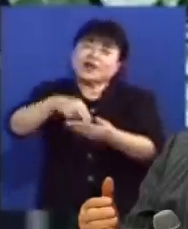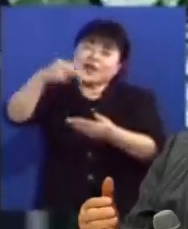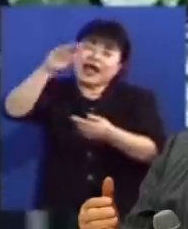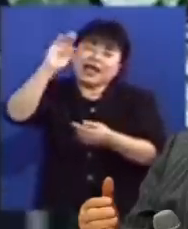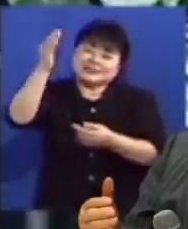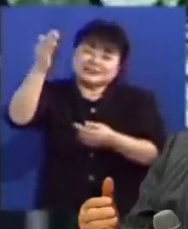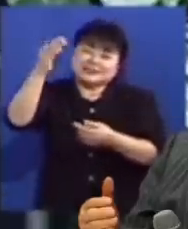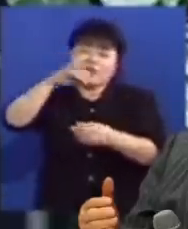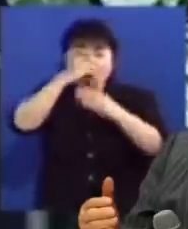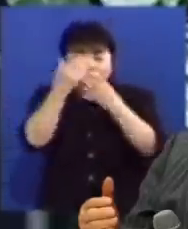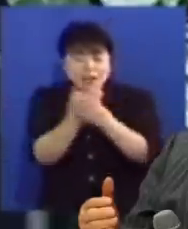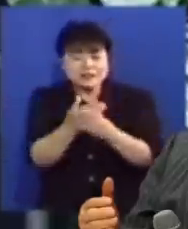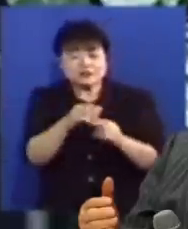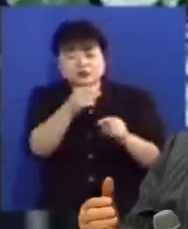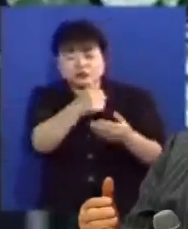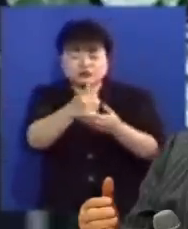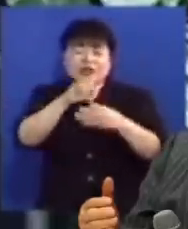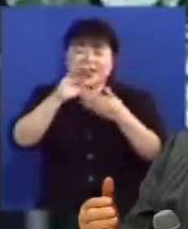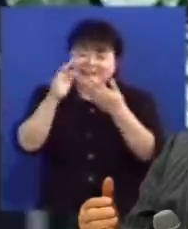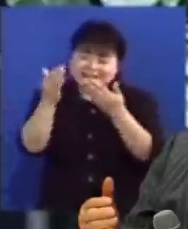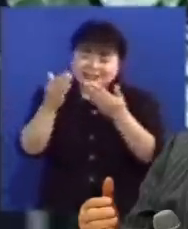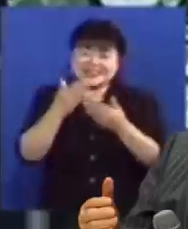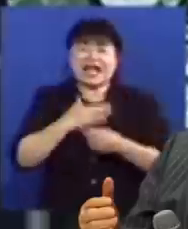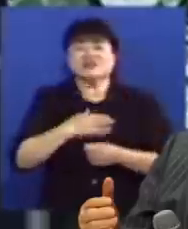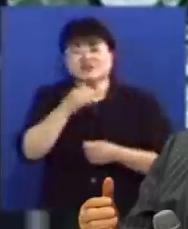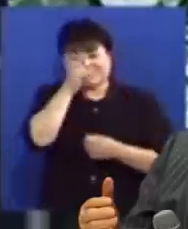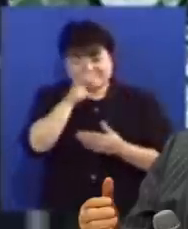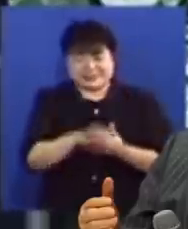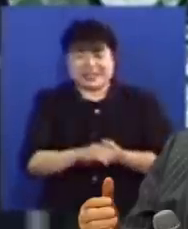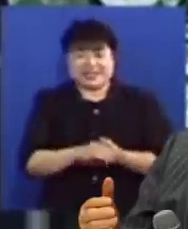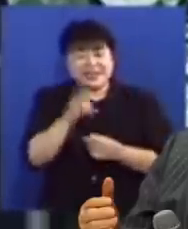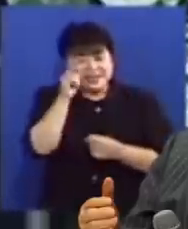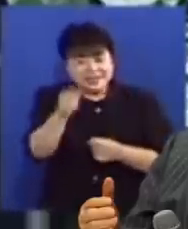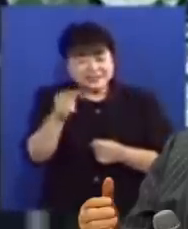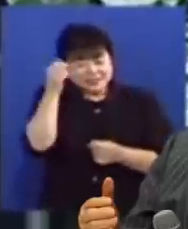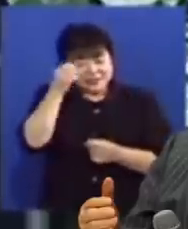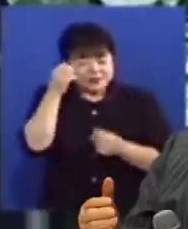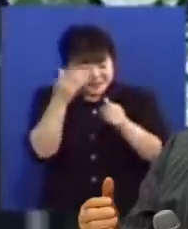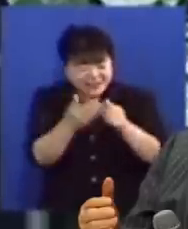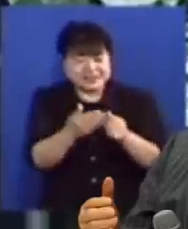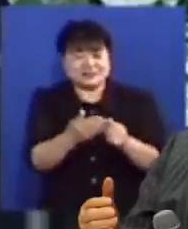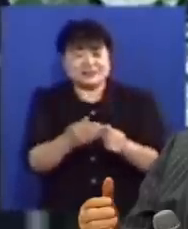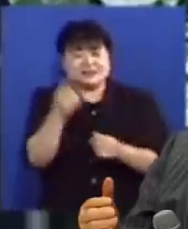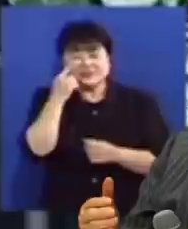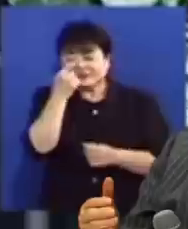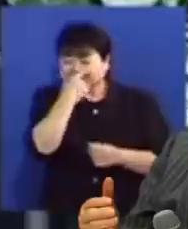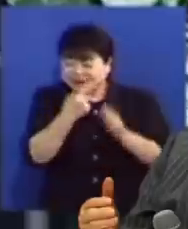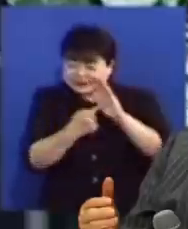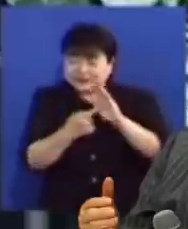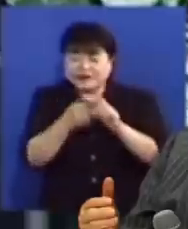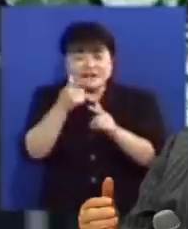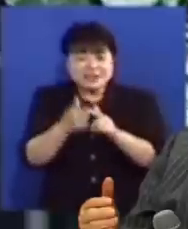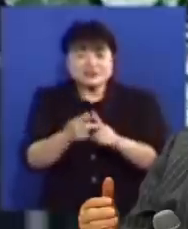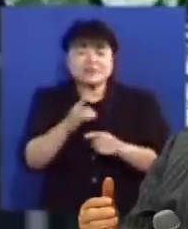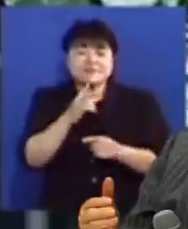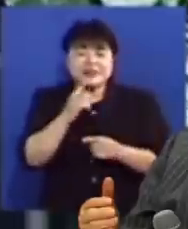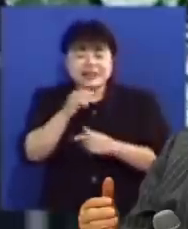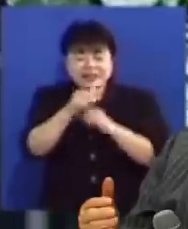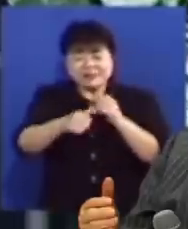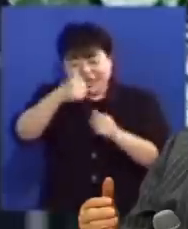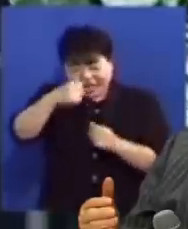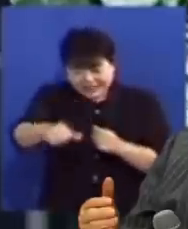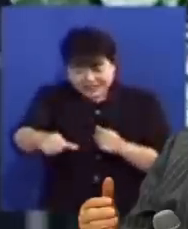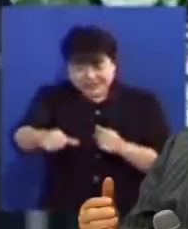가셨으므로 완전한 구주가 되신 것을 표시하는 것입니다 이것을 성령께서 증가한다는 것입니다 예수님만이 하나님의